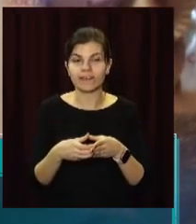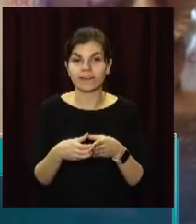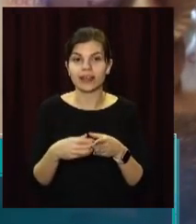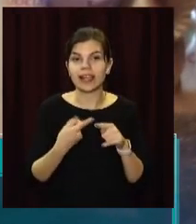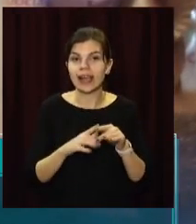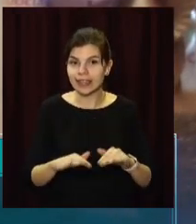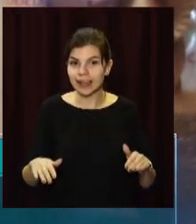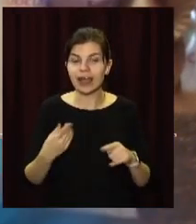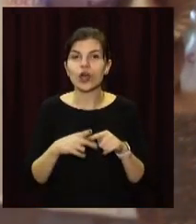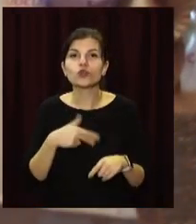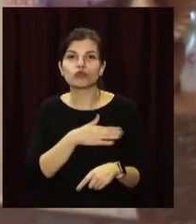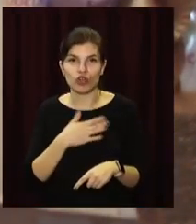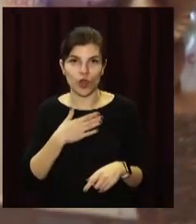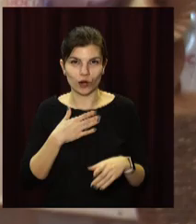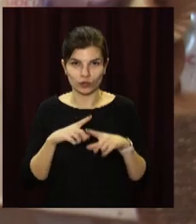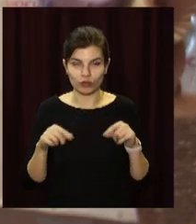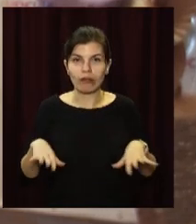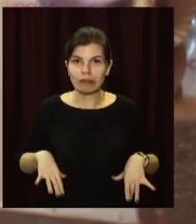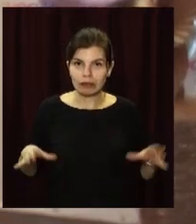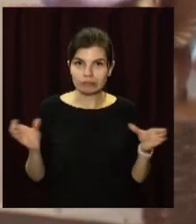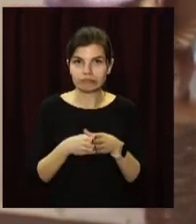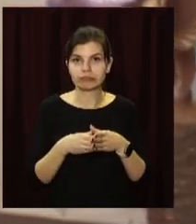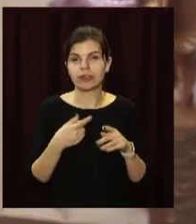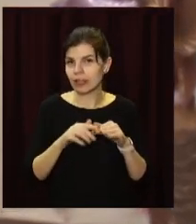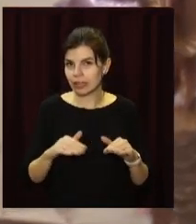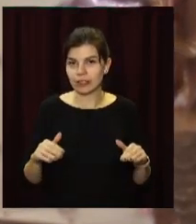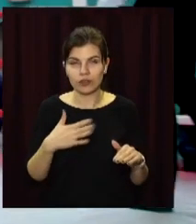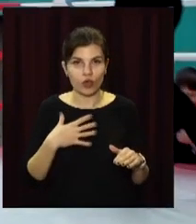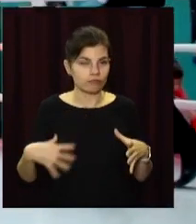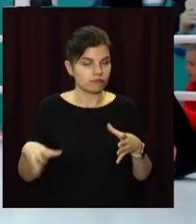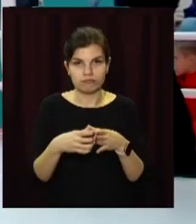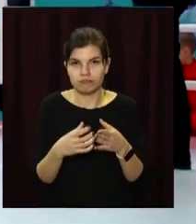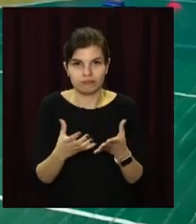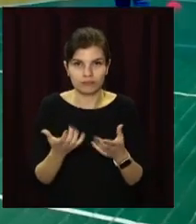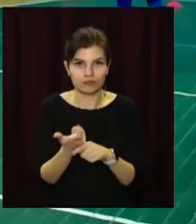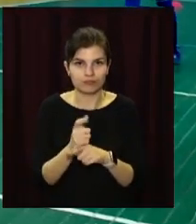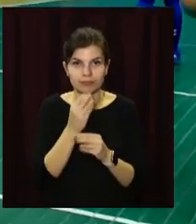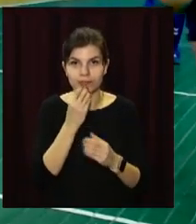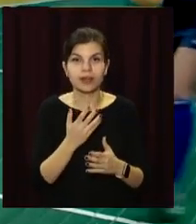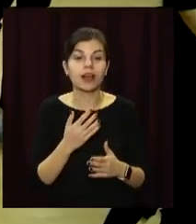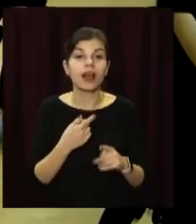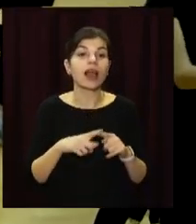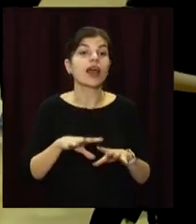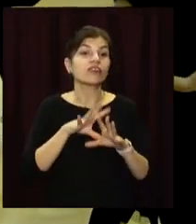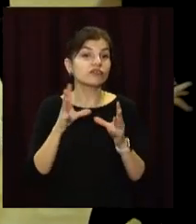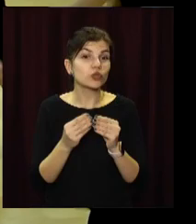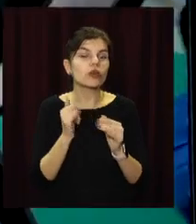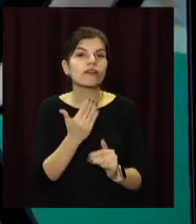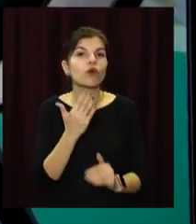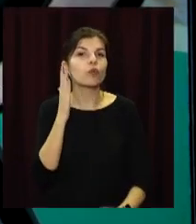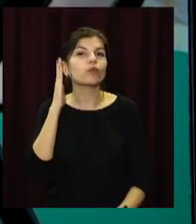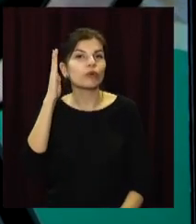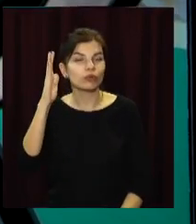Це діти, це душа нашої школи, тренерські колективи, діти – це душа нашої школи. Все інше – це заради їх